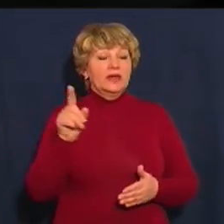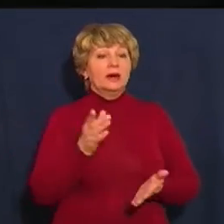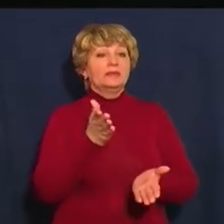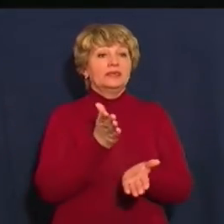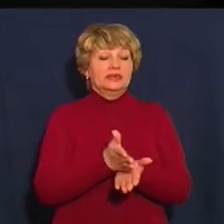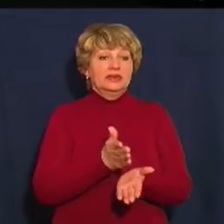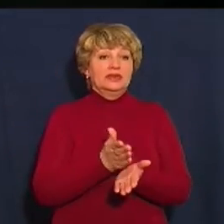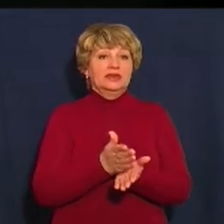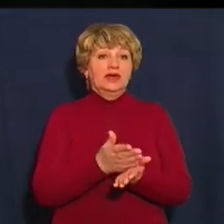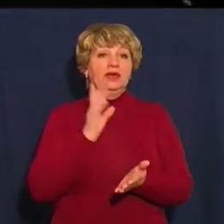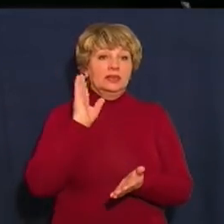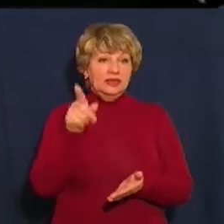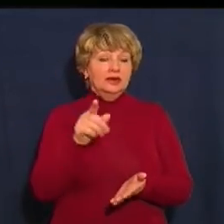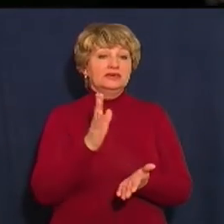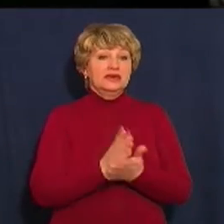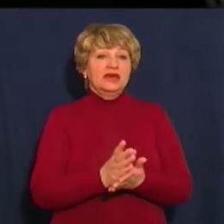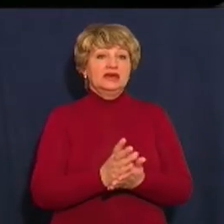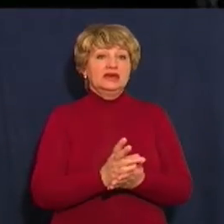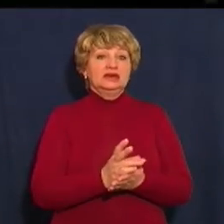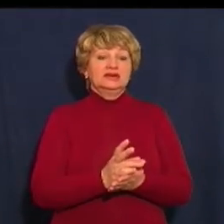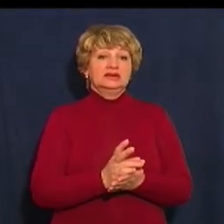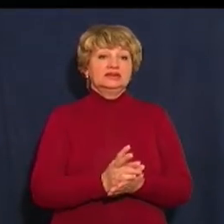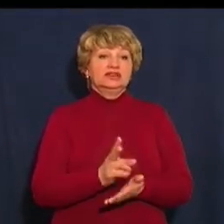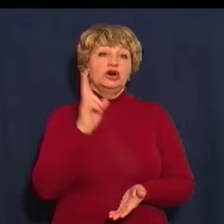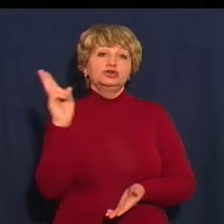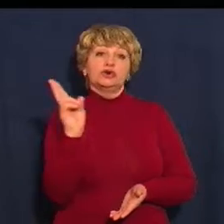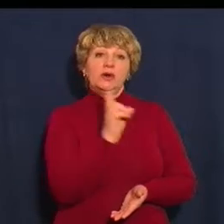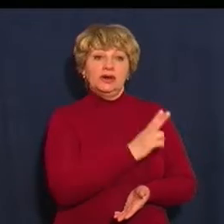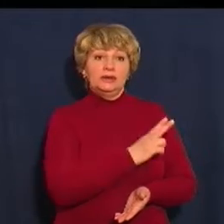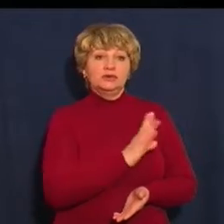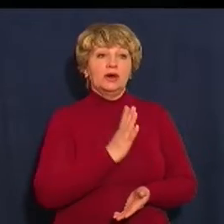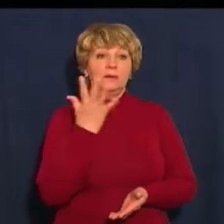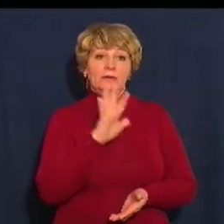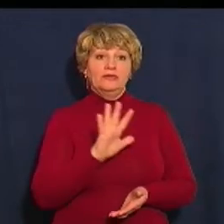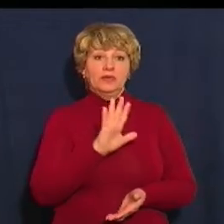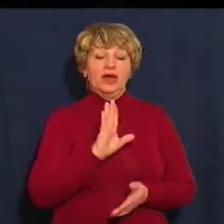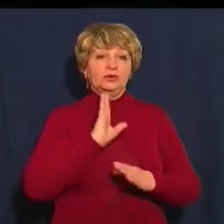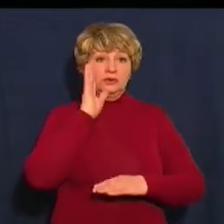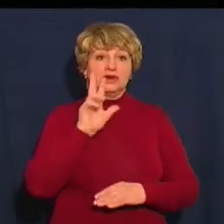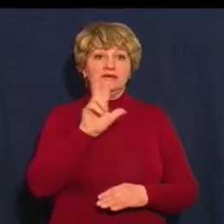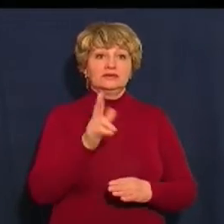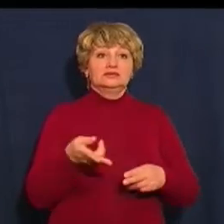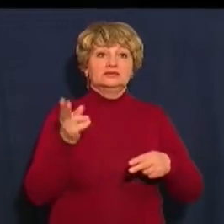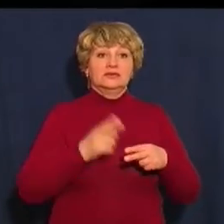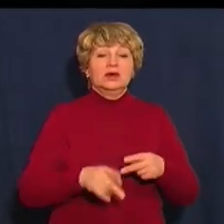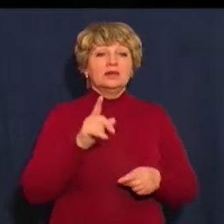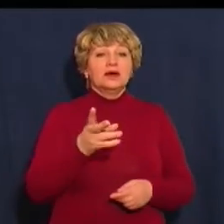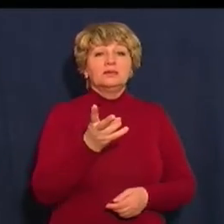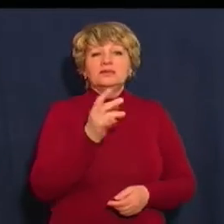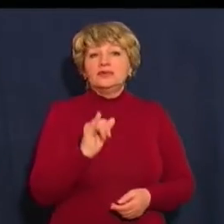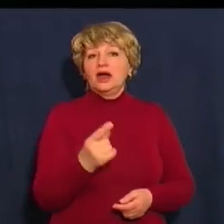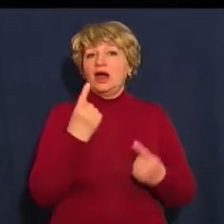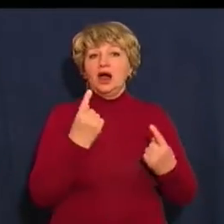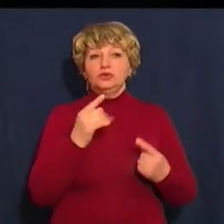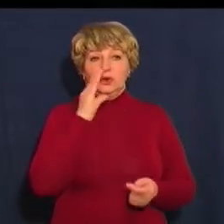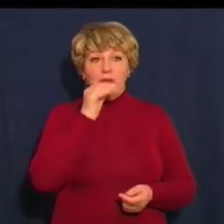тролейбуси, оце вони виїжджають у 5 утра і заїжджають вони у 3 години дня. Там жодної маршрутки, після